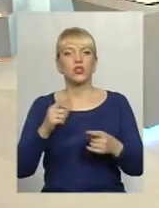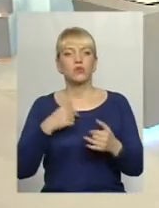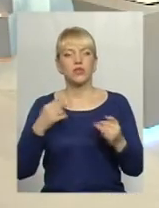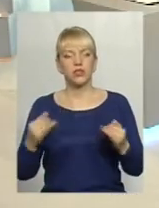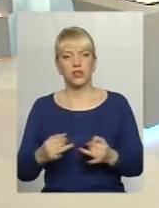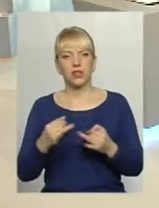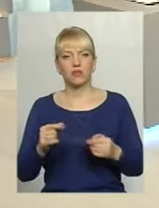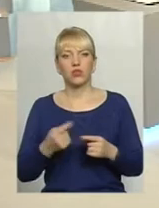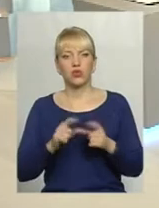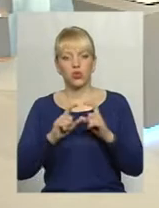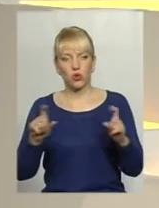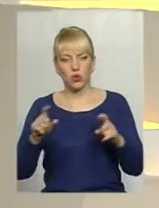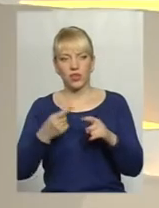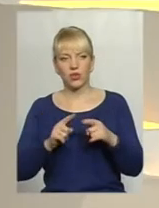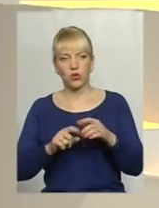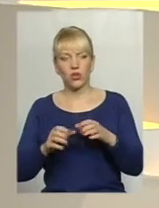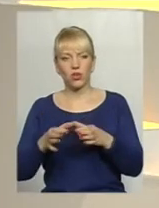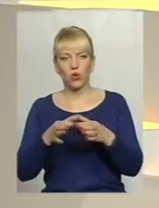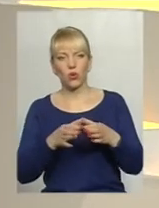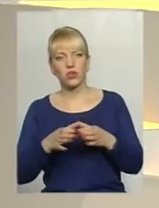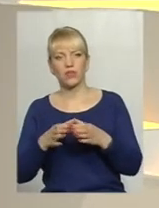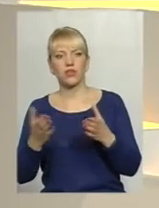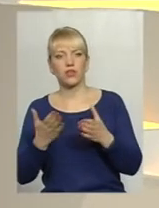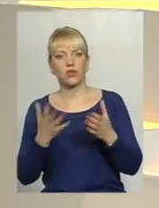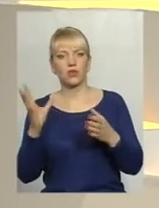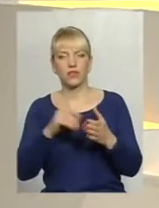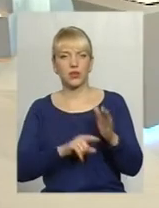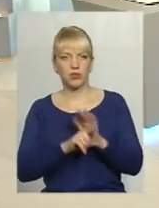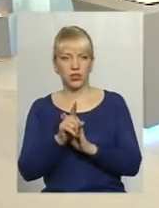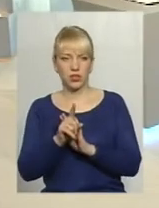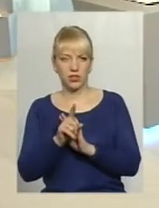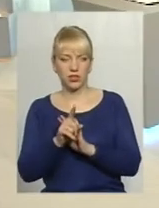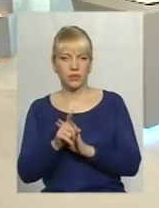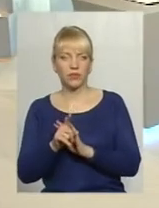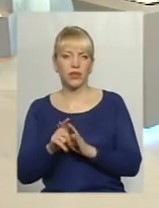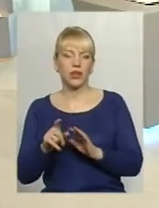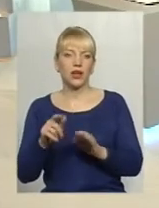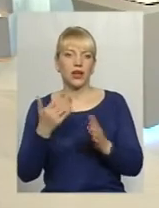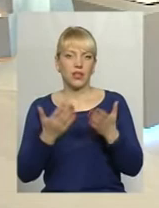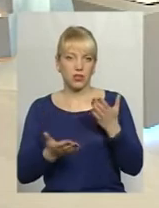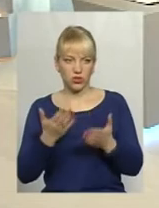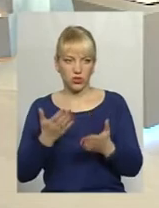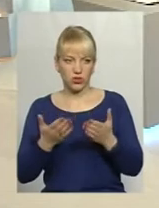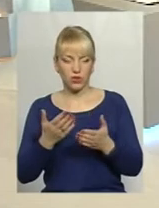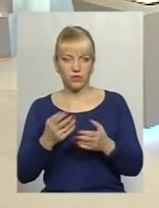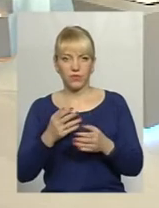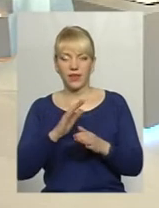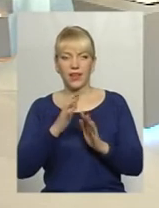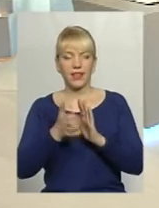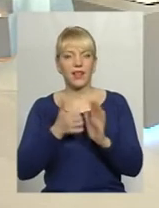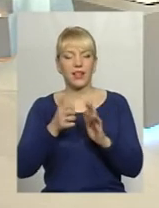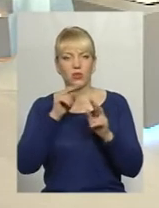той острівок, з якого все починається. Тобто, якщо не догледіти